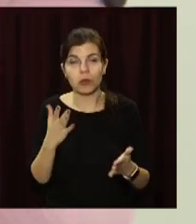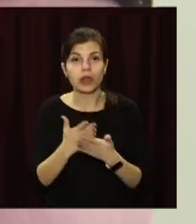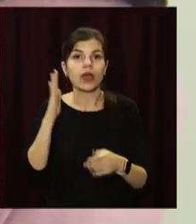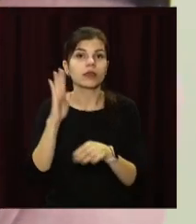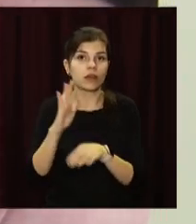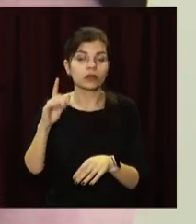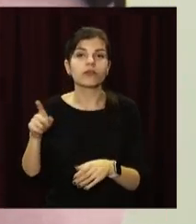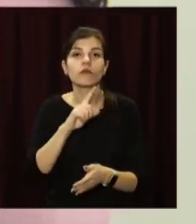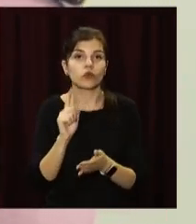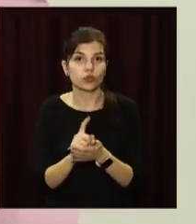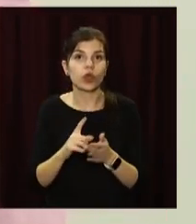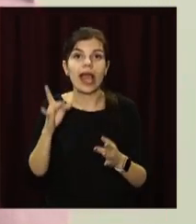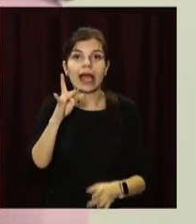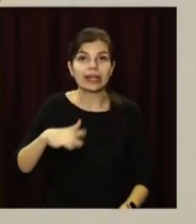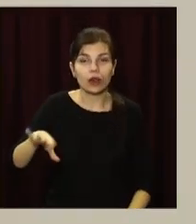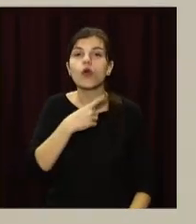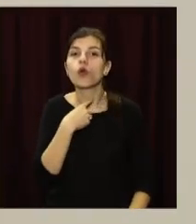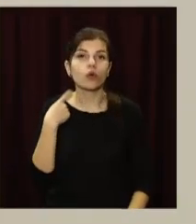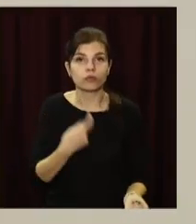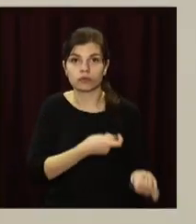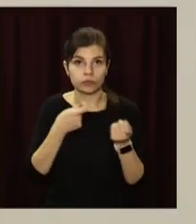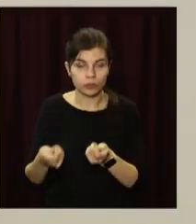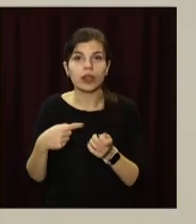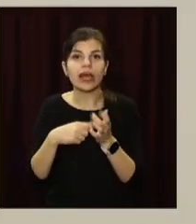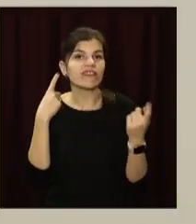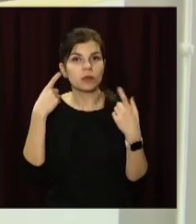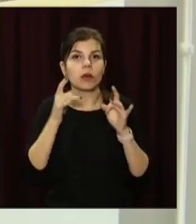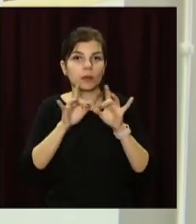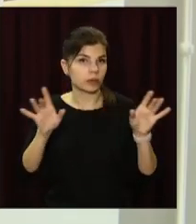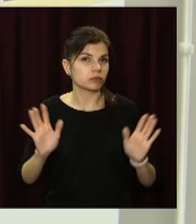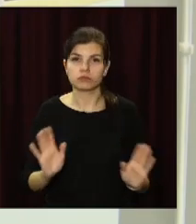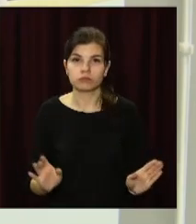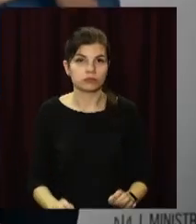відомства. Він зобов'язує регіони забезпечити нерозголошення цієї інформації.